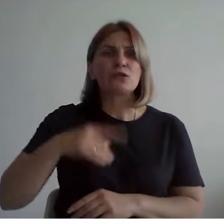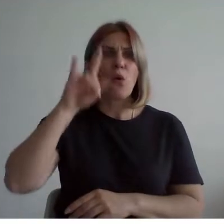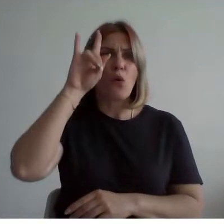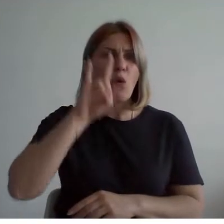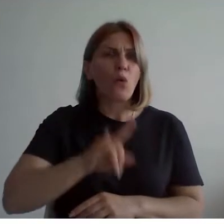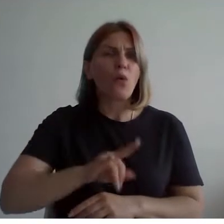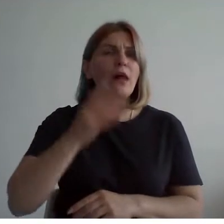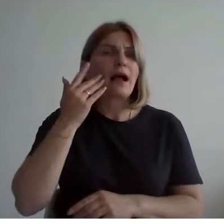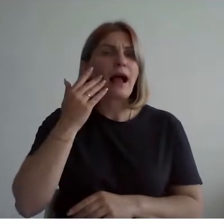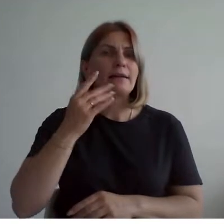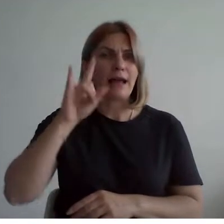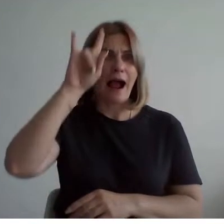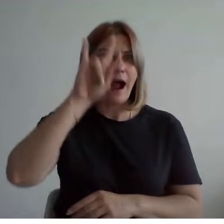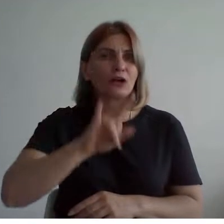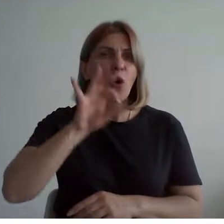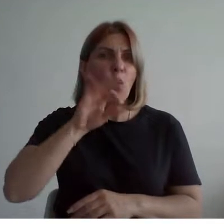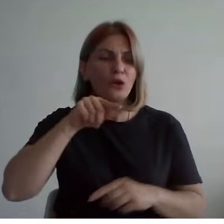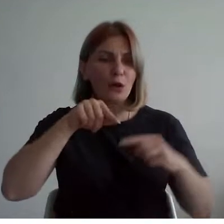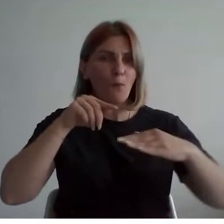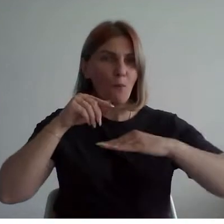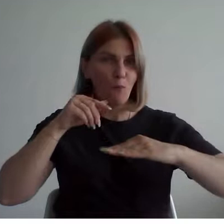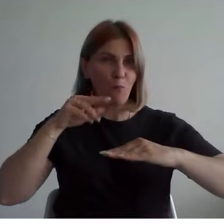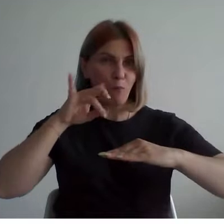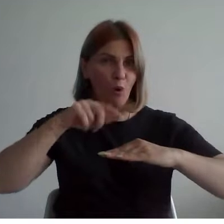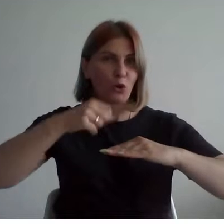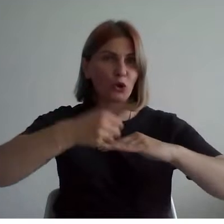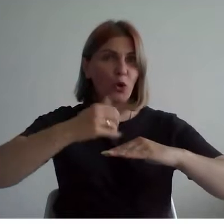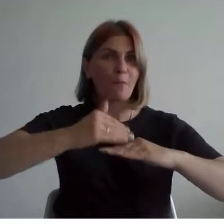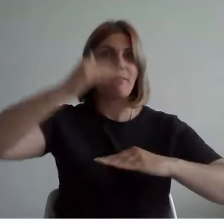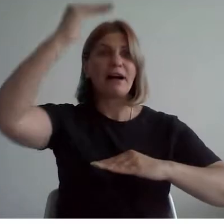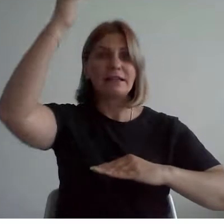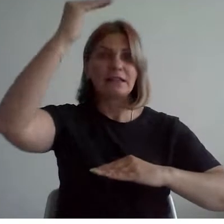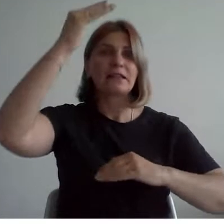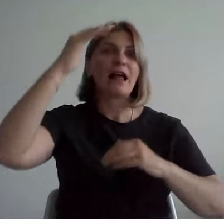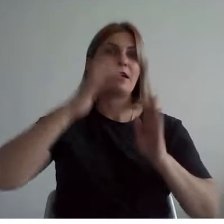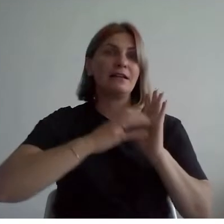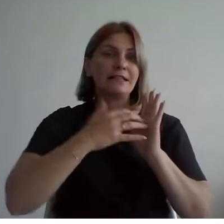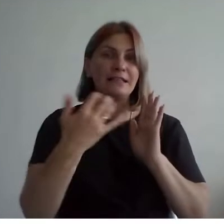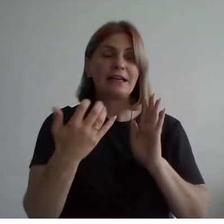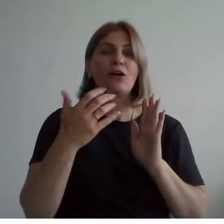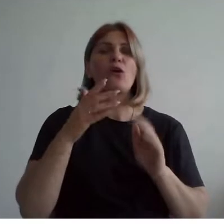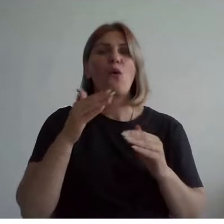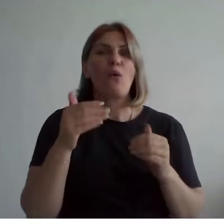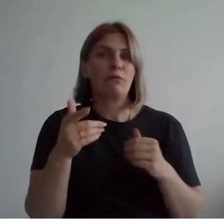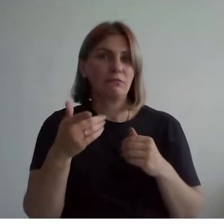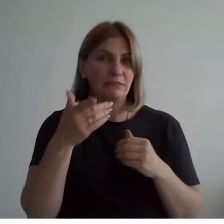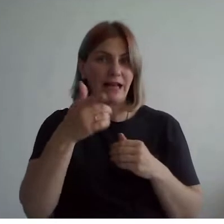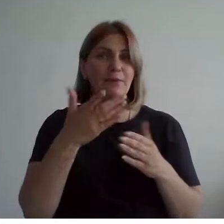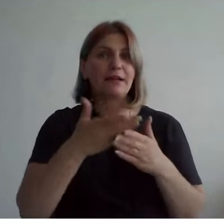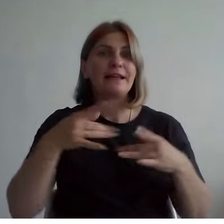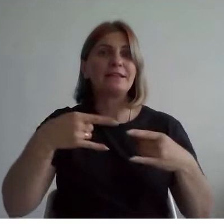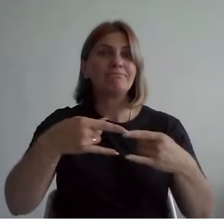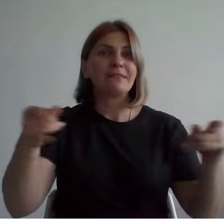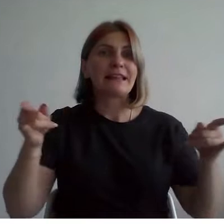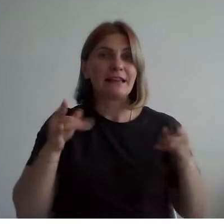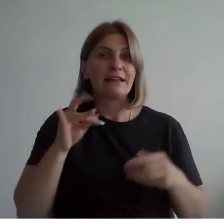от пола до потолка, по центру крыша покатая, по сторонам плоская, с двумя террасами. На них живые невысокие